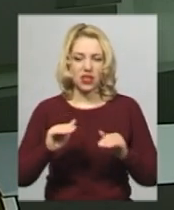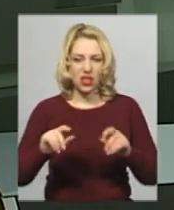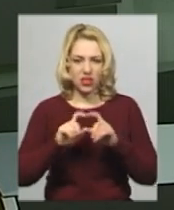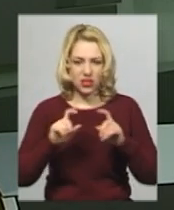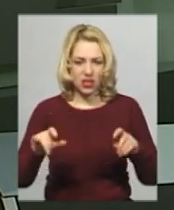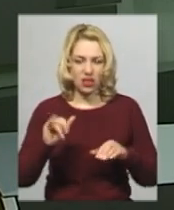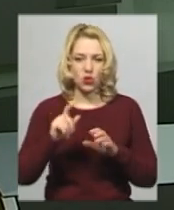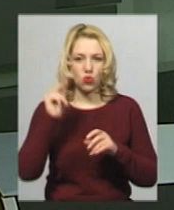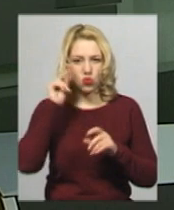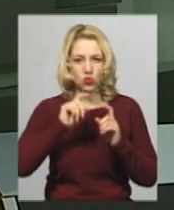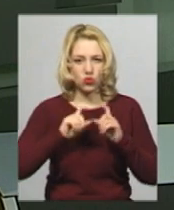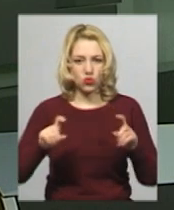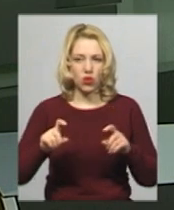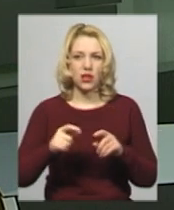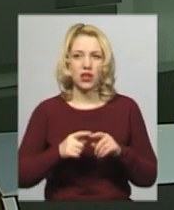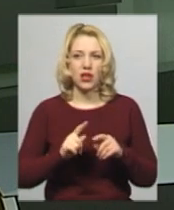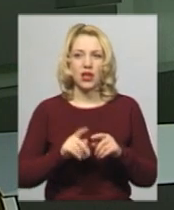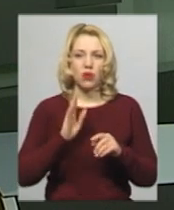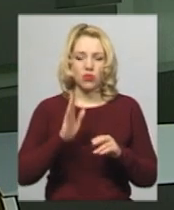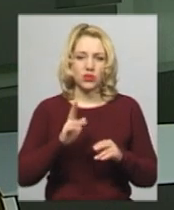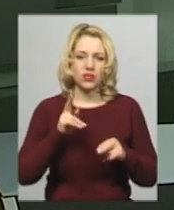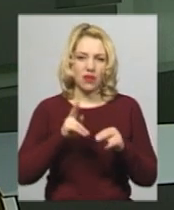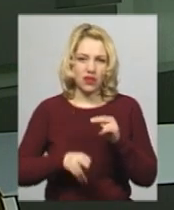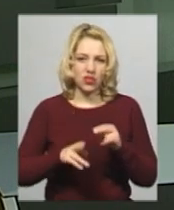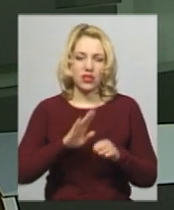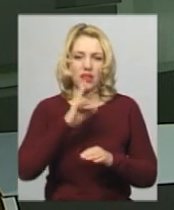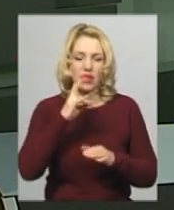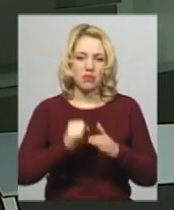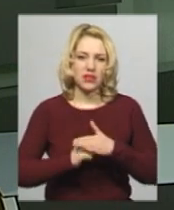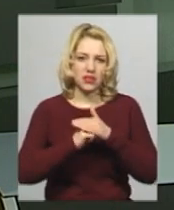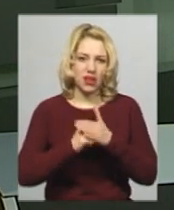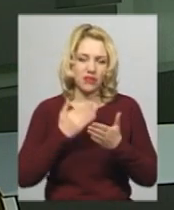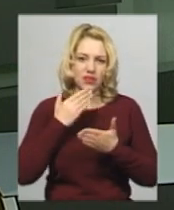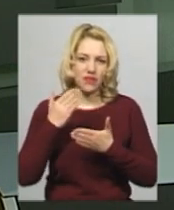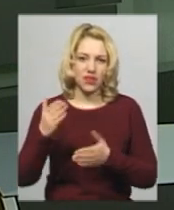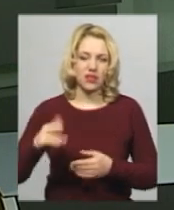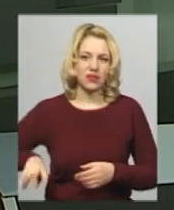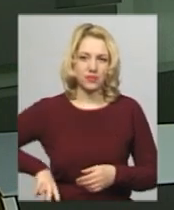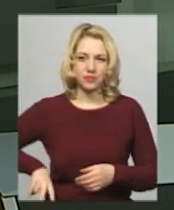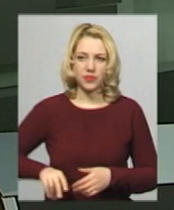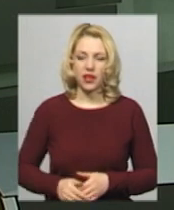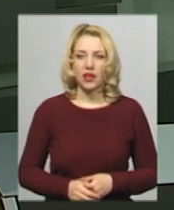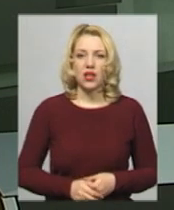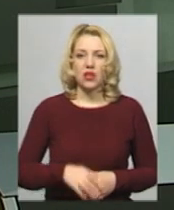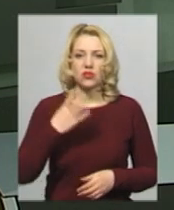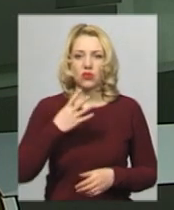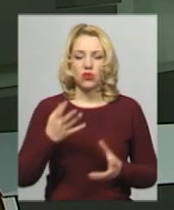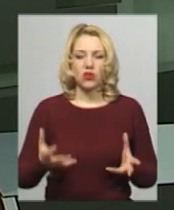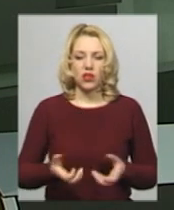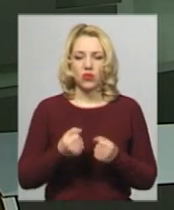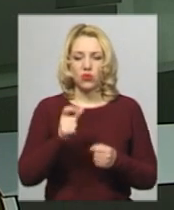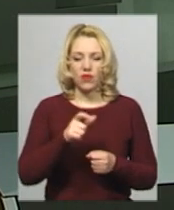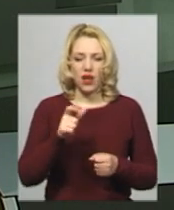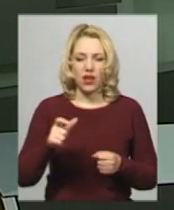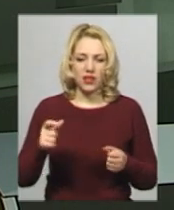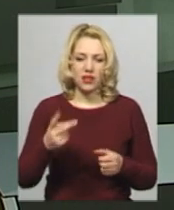теплопостачання завершується на підставі звернення керівників установ. 40 рятувальників дві години гасили